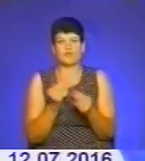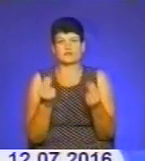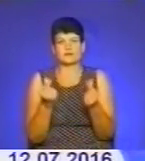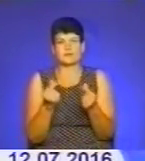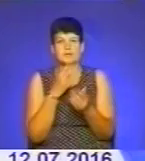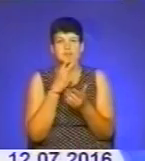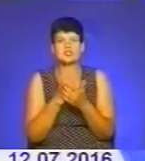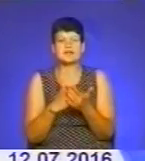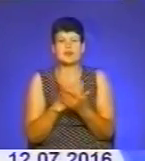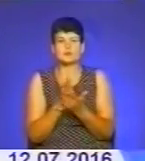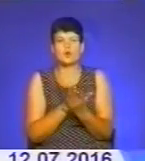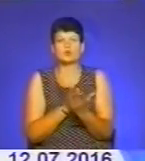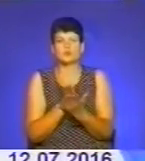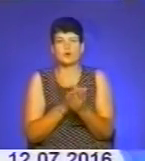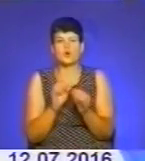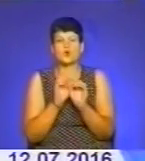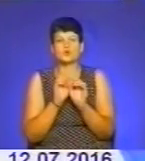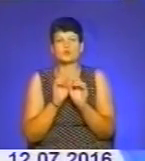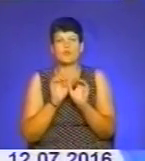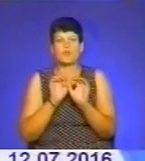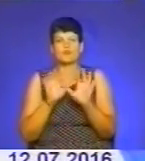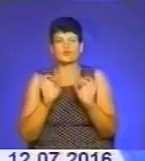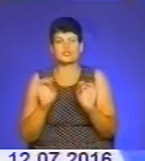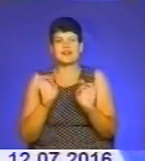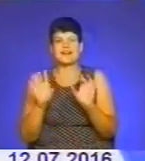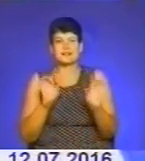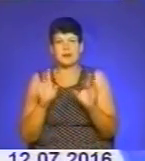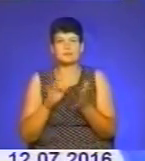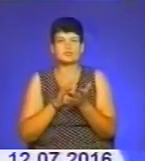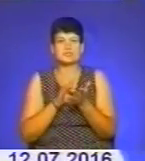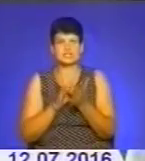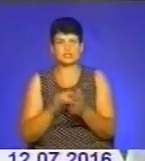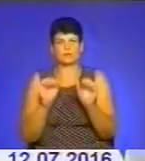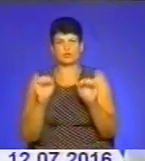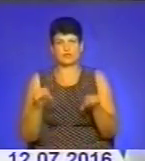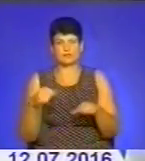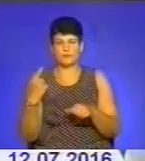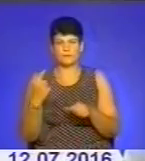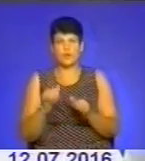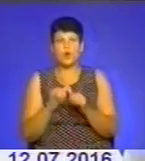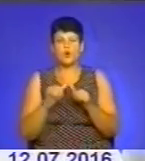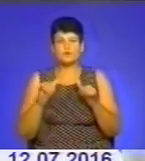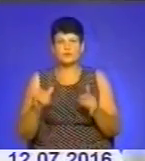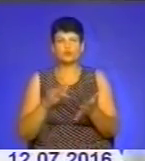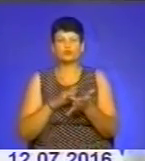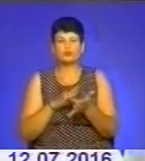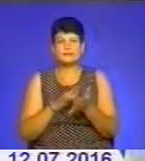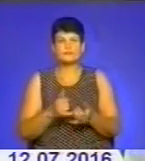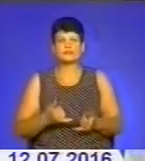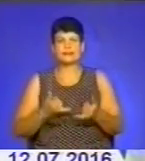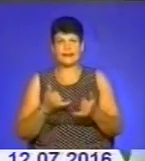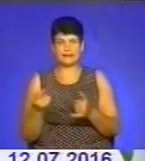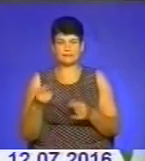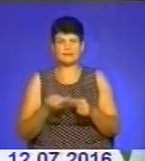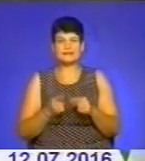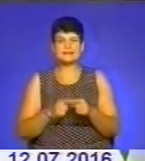обслуговування та розповсюдження реклами про туристичний потенціал області. Розвиток туризму для Тернопілля – це є дуже-дуже